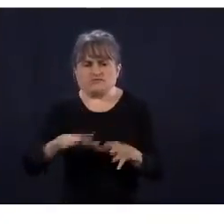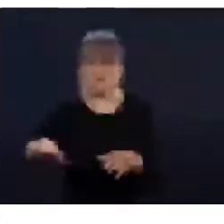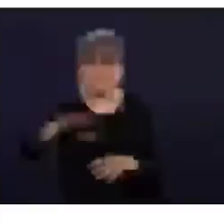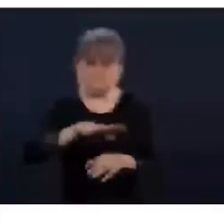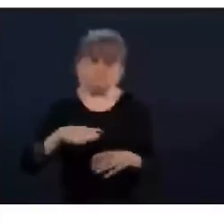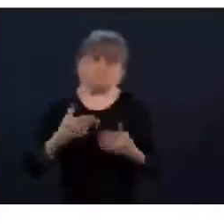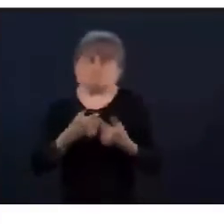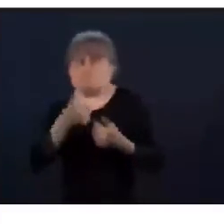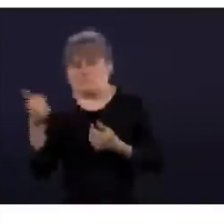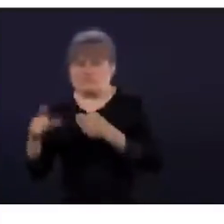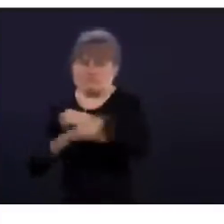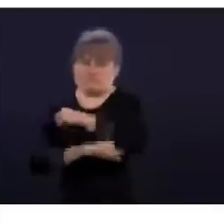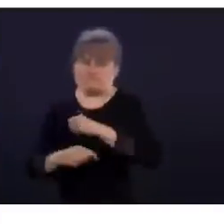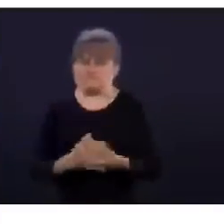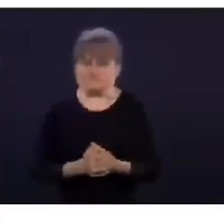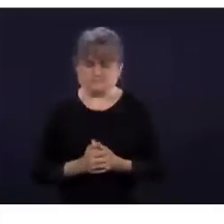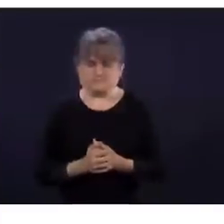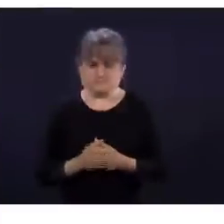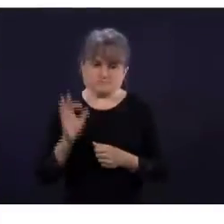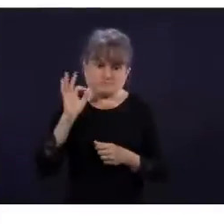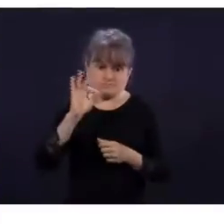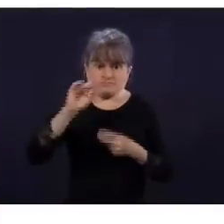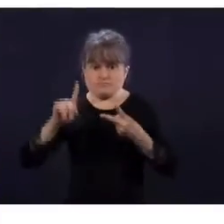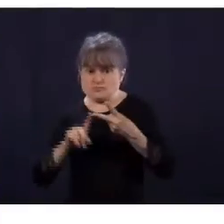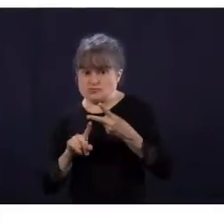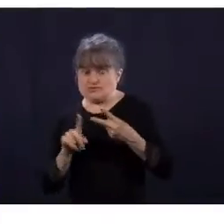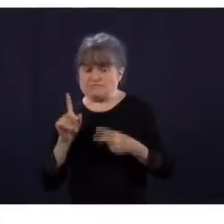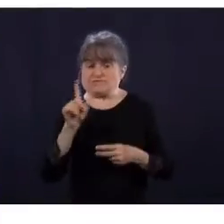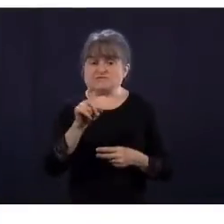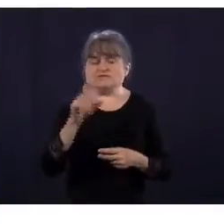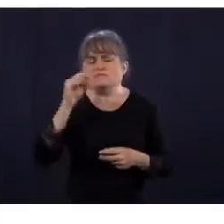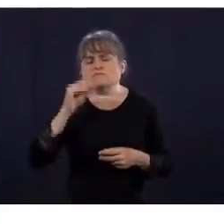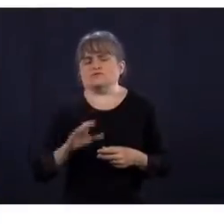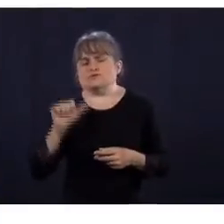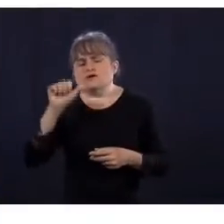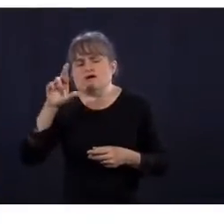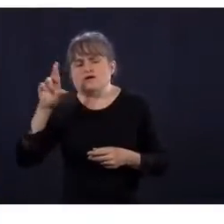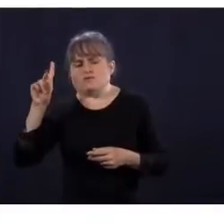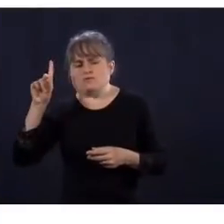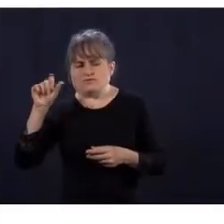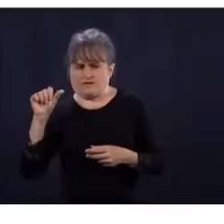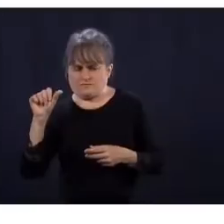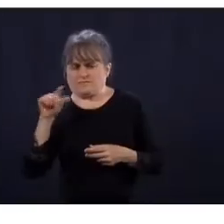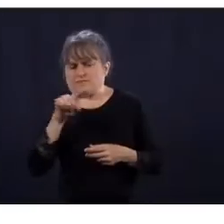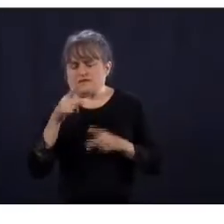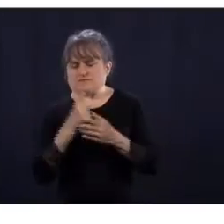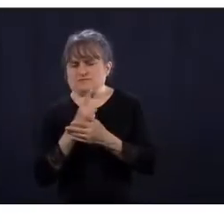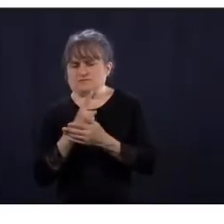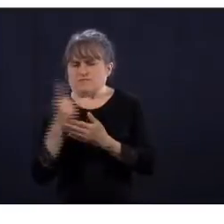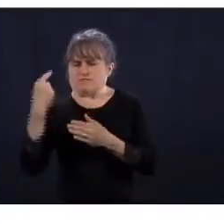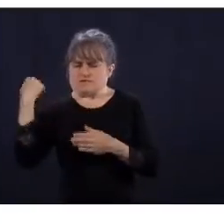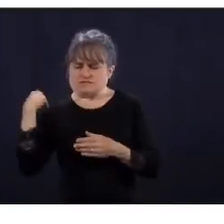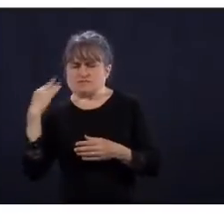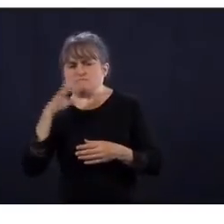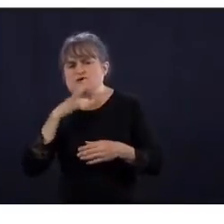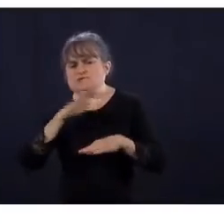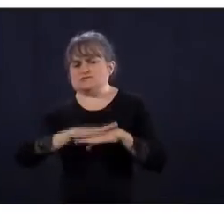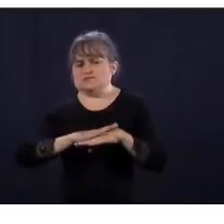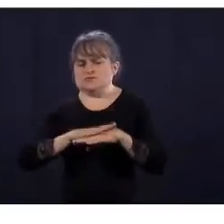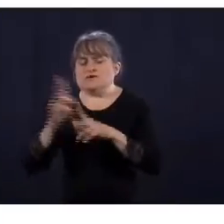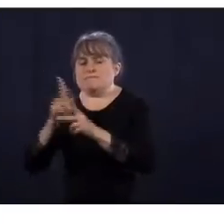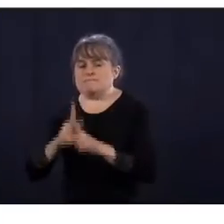pas les laisser aller voir les grands-parents s'ils ne sont pas des vecteurs en tant que tels? Écoutez, en lien avec tout ce qui s'appelle immunité collective,